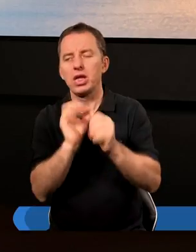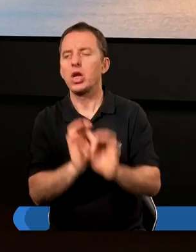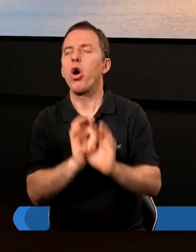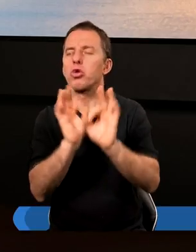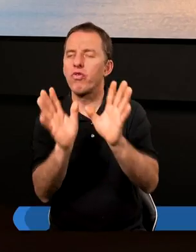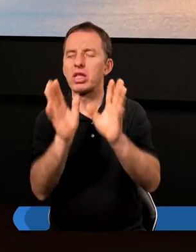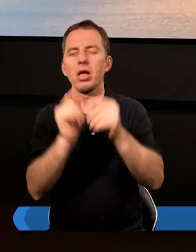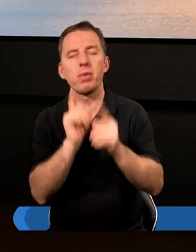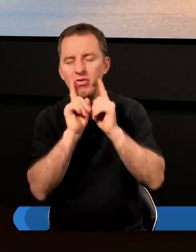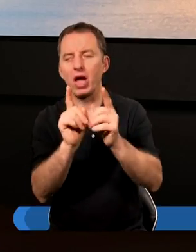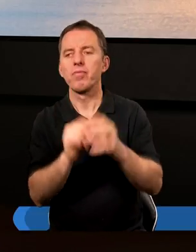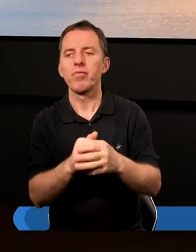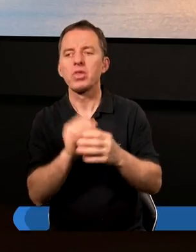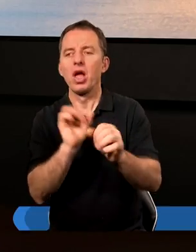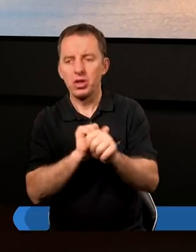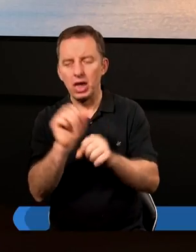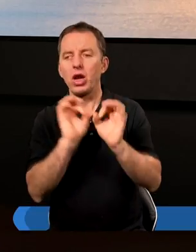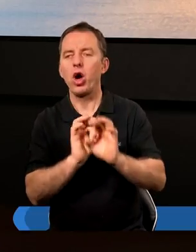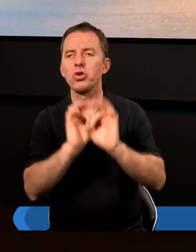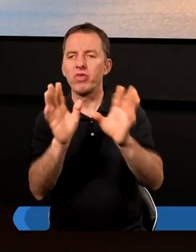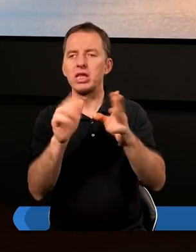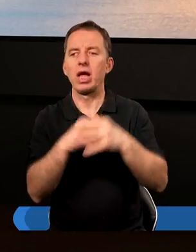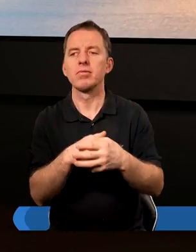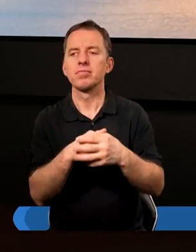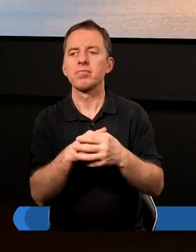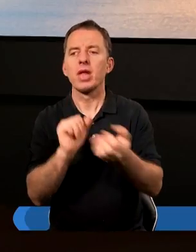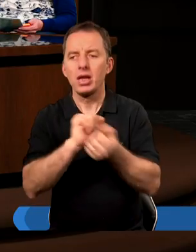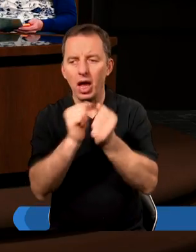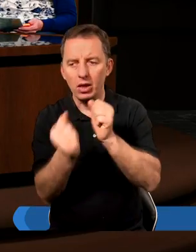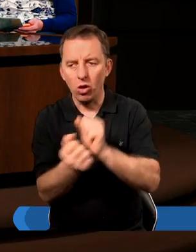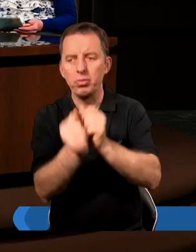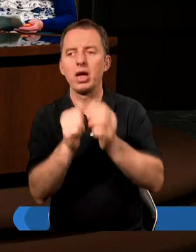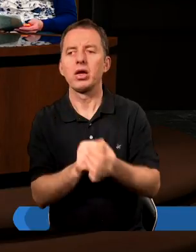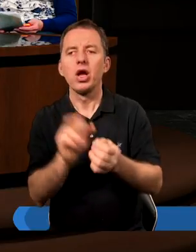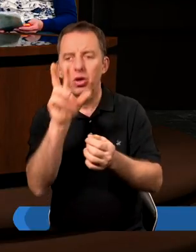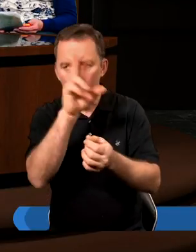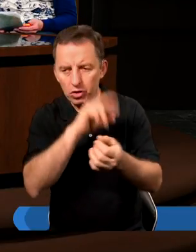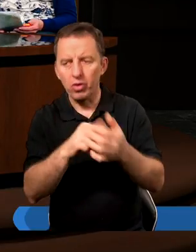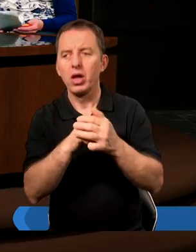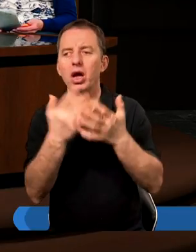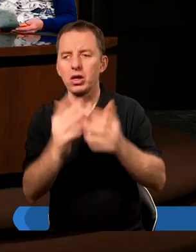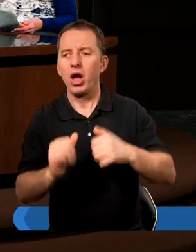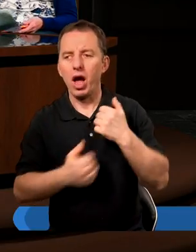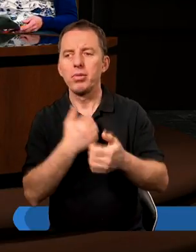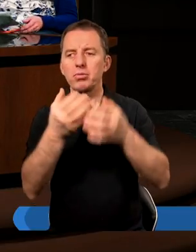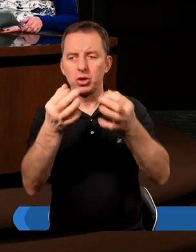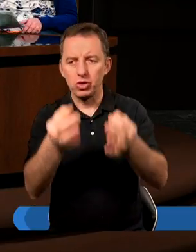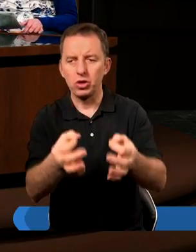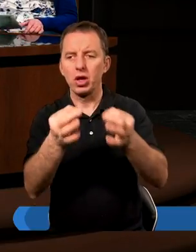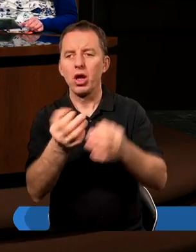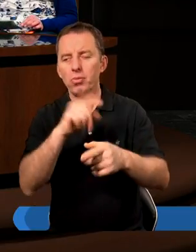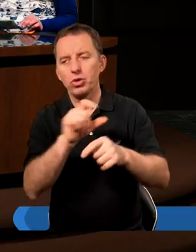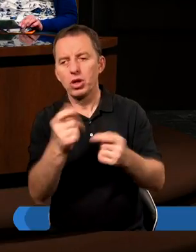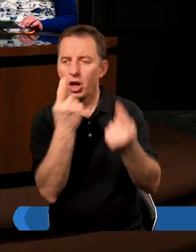oczywisty, prawda? Jest oczywisty. Natomiast rzeczywiście chciałbym, żebyśmy dzisiaj